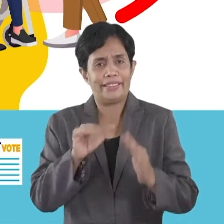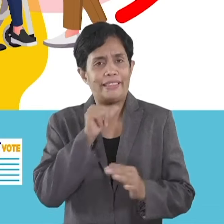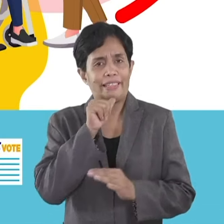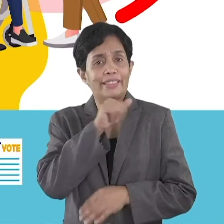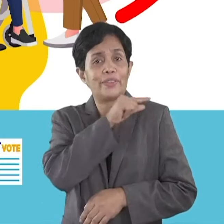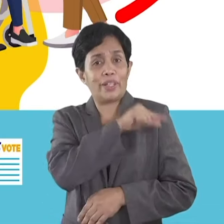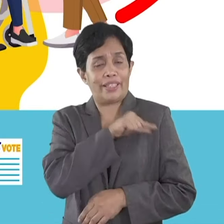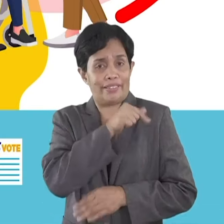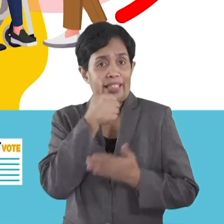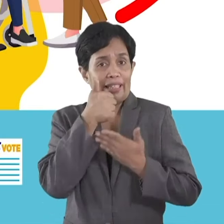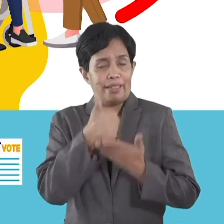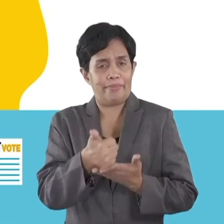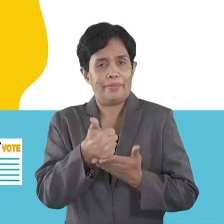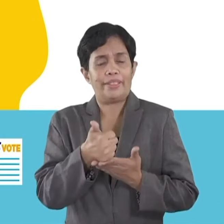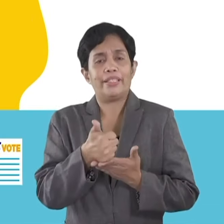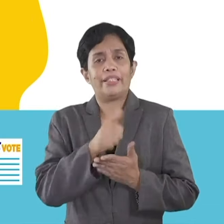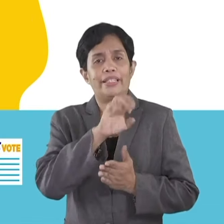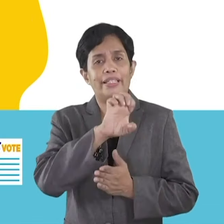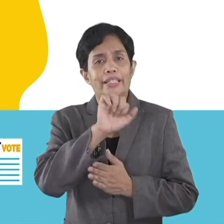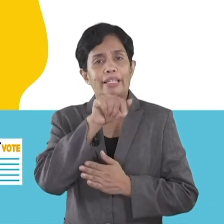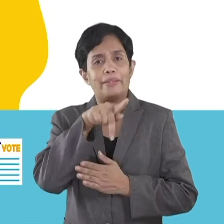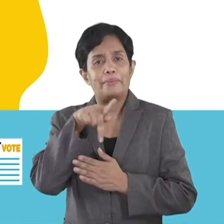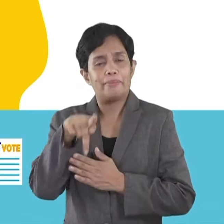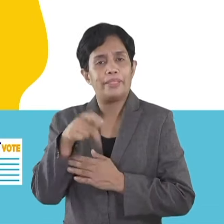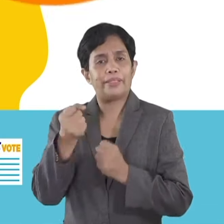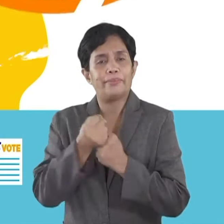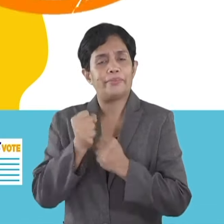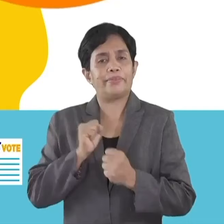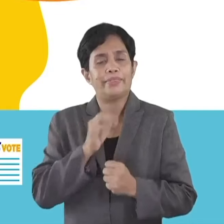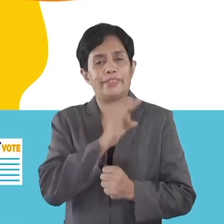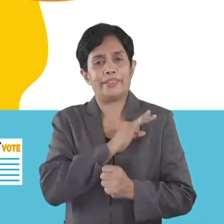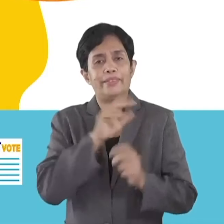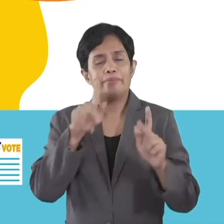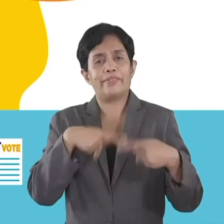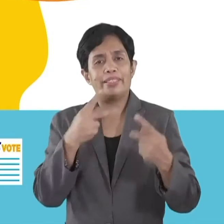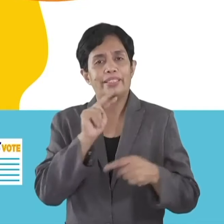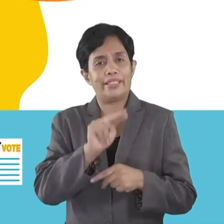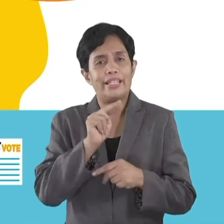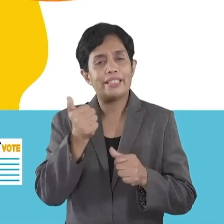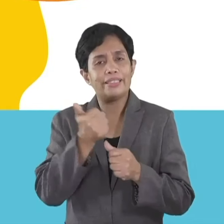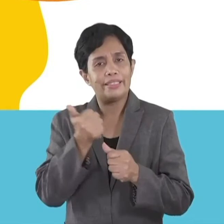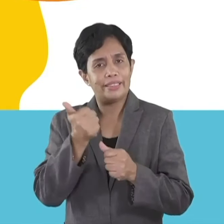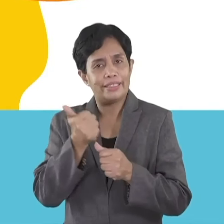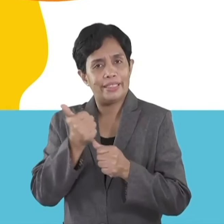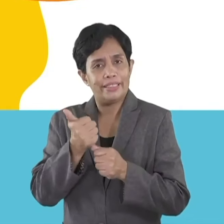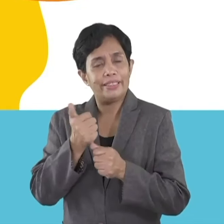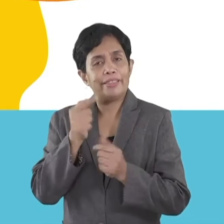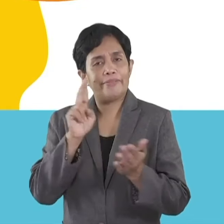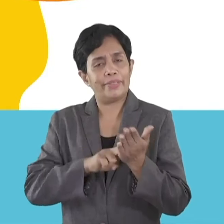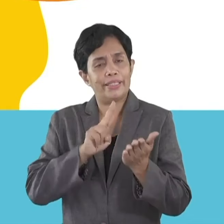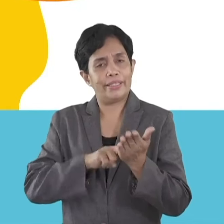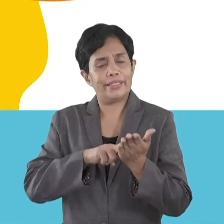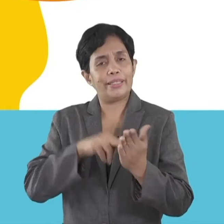asistor nga naa dili qualified aron matabangan ka, ang EAPP support staff ang makahatag sa